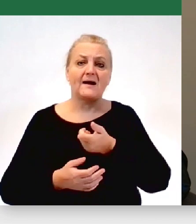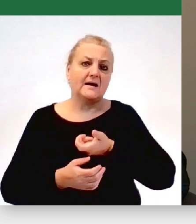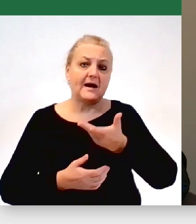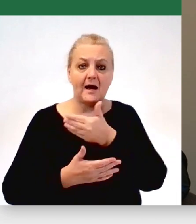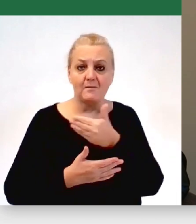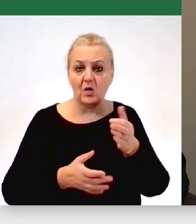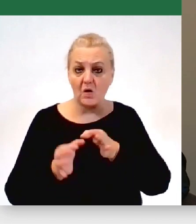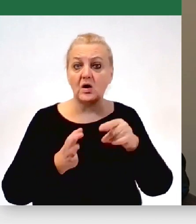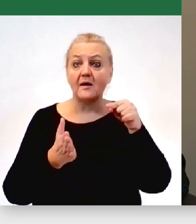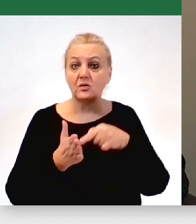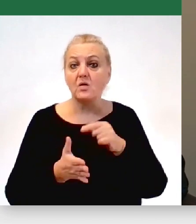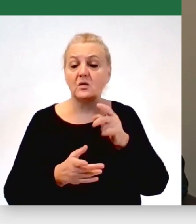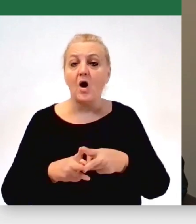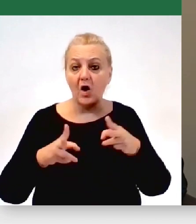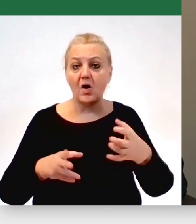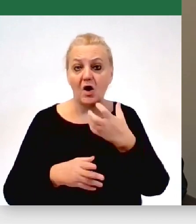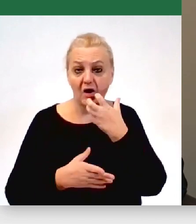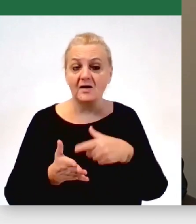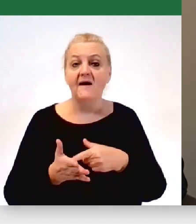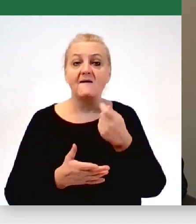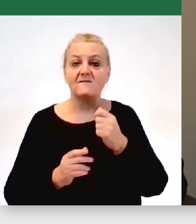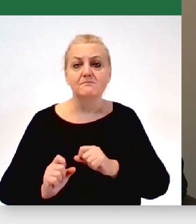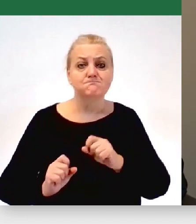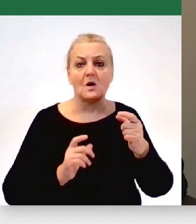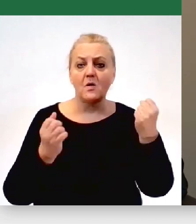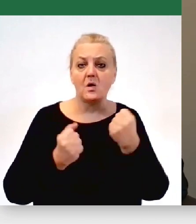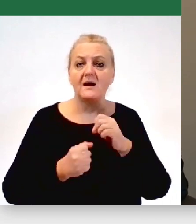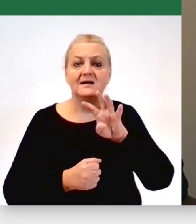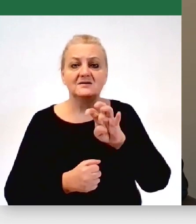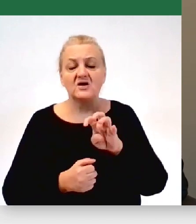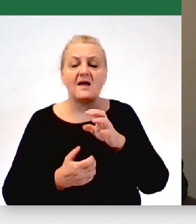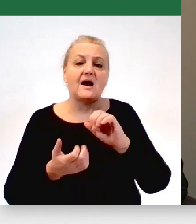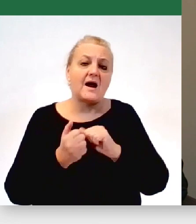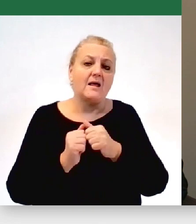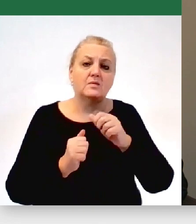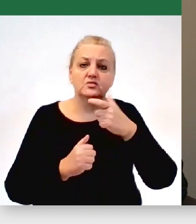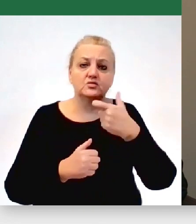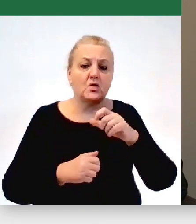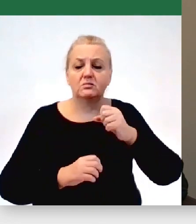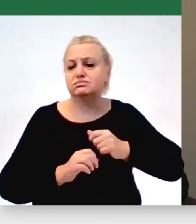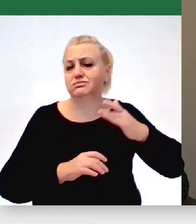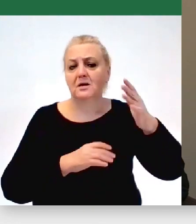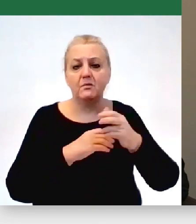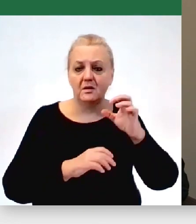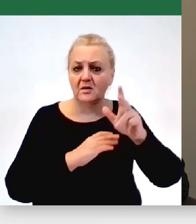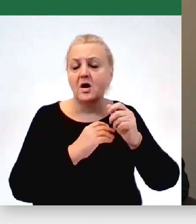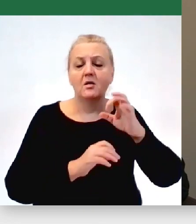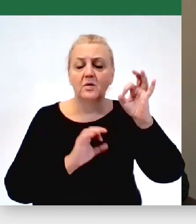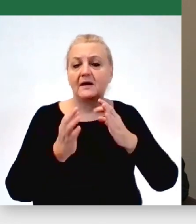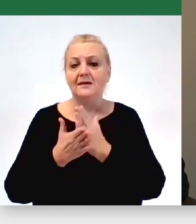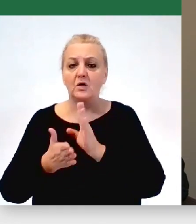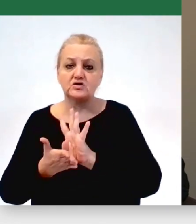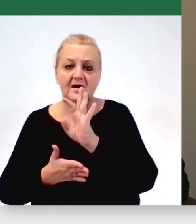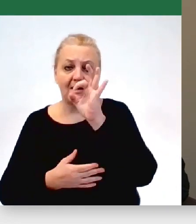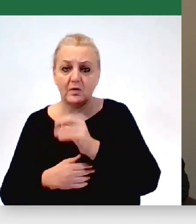a to sprawiło, że w tym sezonie grzewczym cena nie poszybowała 400 czy 100 czy kilkadziesiąt procent do góry, tylko 14%. Więc